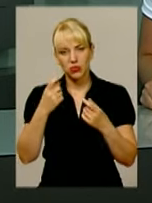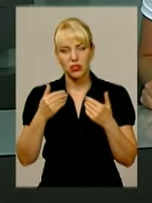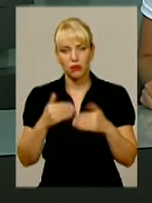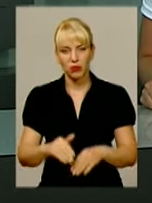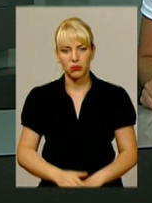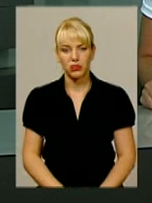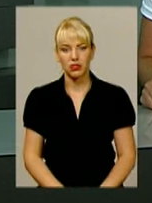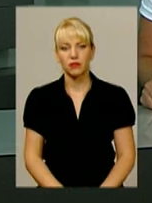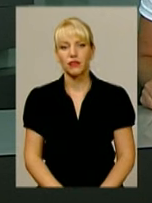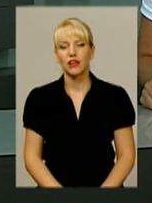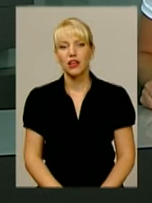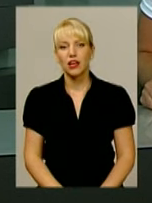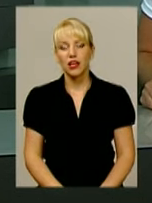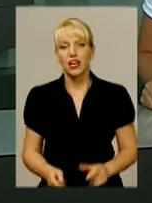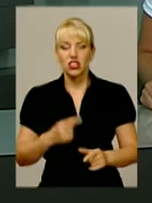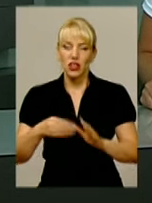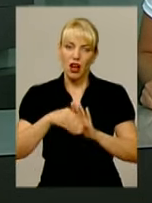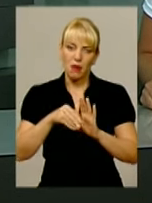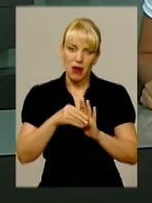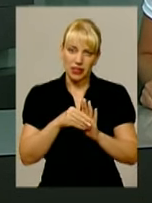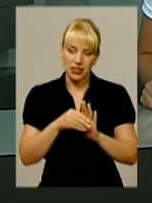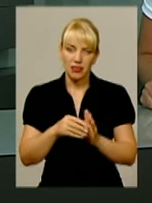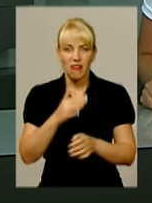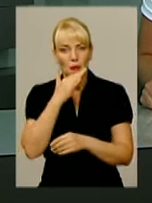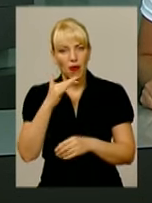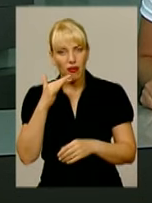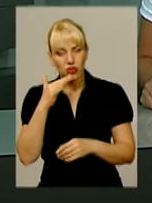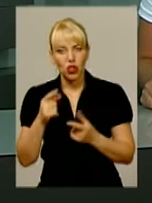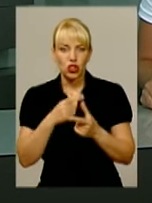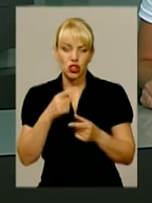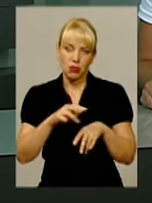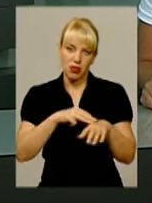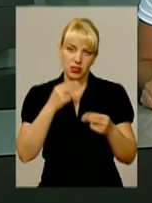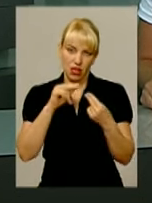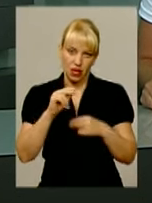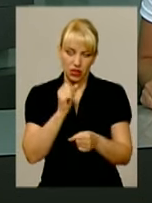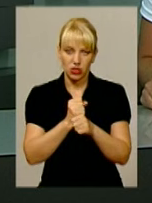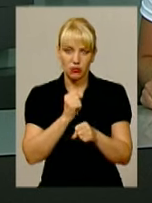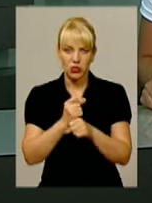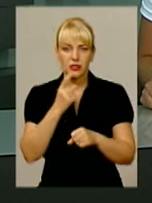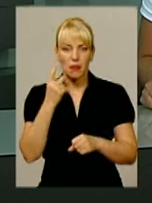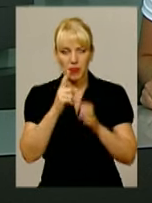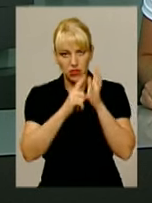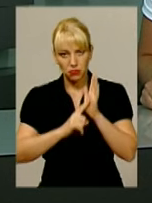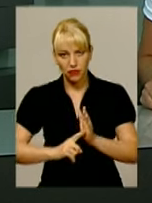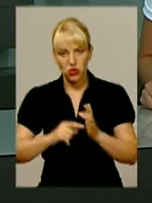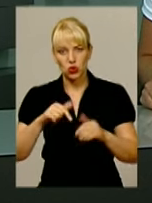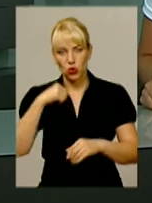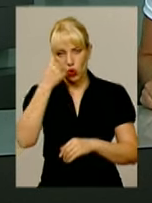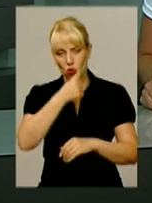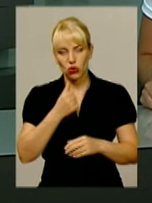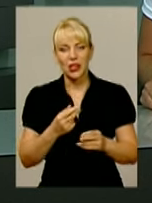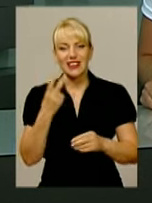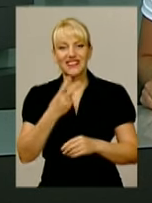Чи хабарників стало більше, чи працювати правоохоронці стали краще? За перше півріччя прокуратура порушила 28 корупційних